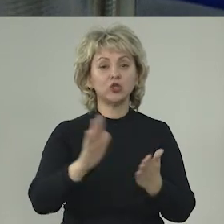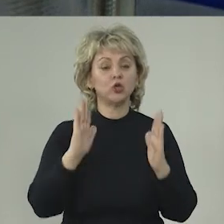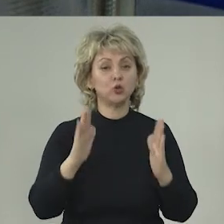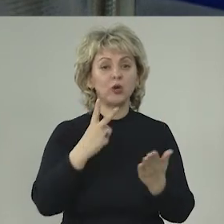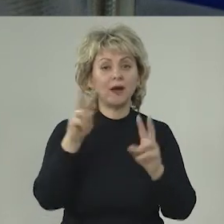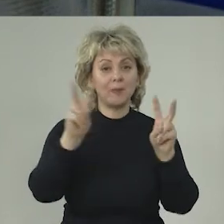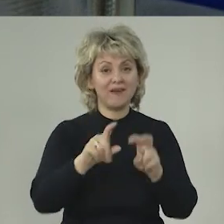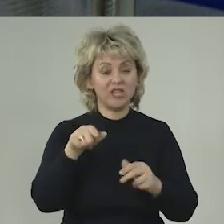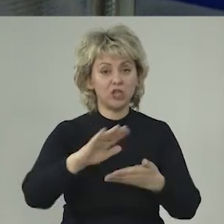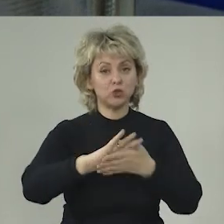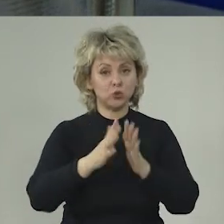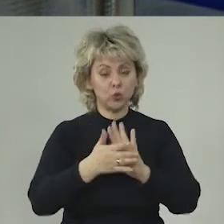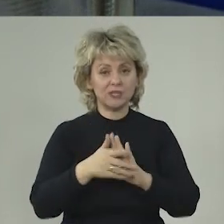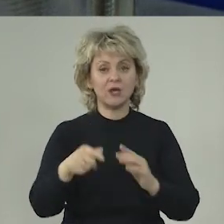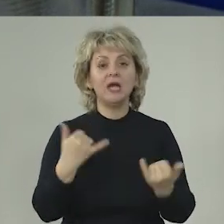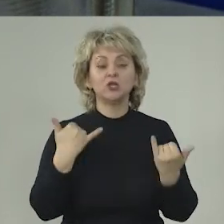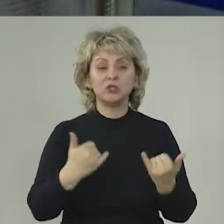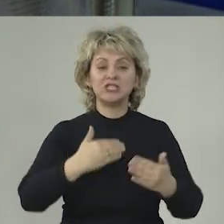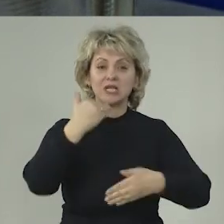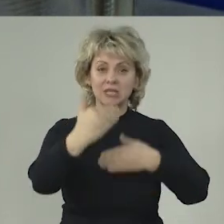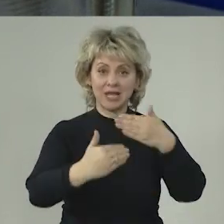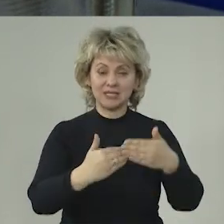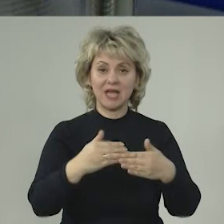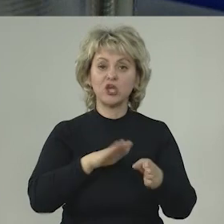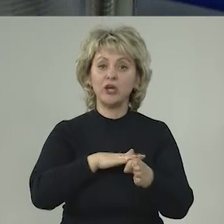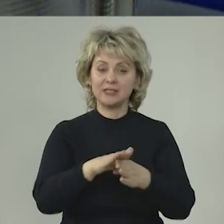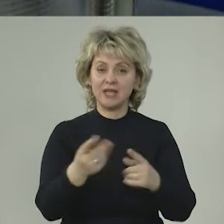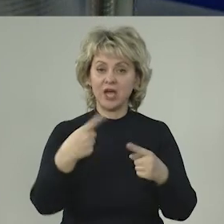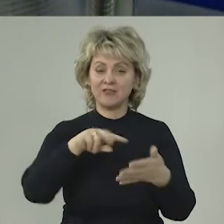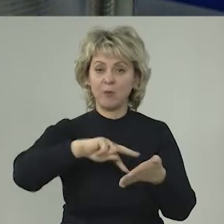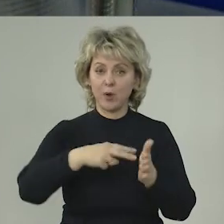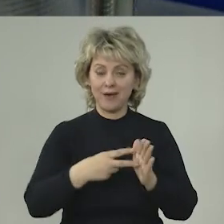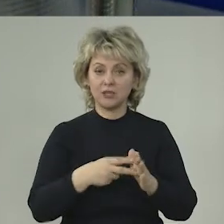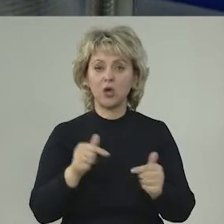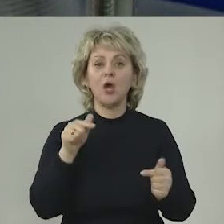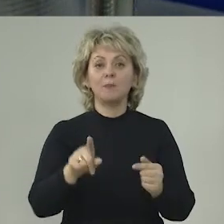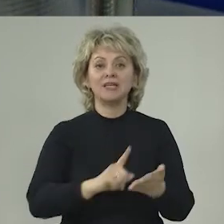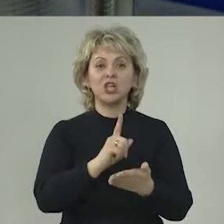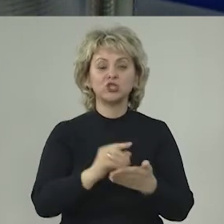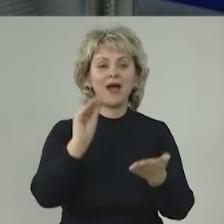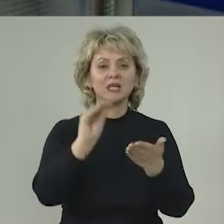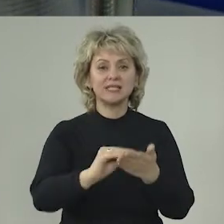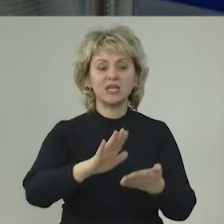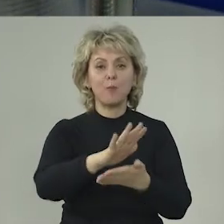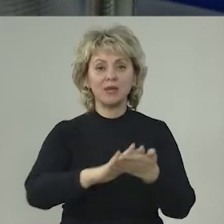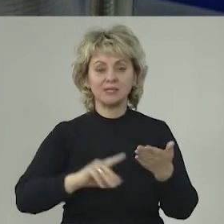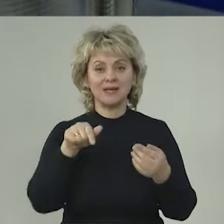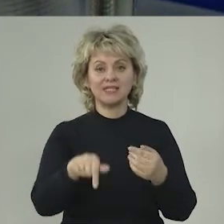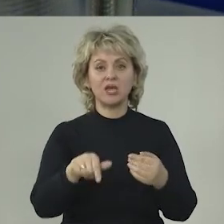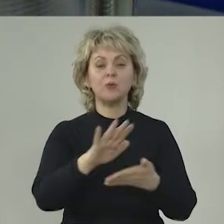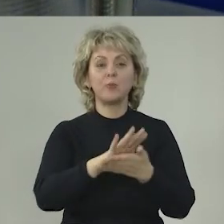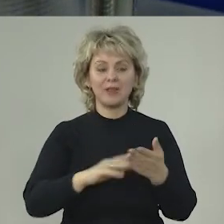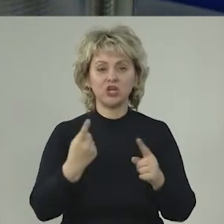не только мониторить ситуацию, но сейчас на стадии реализации данного проекта точно совершенно оценивать последствия